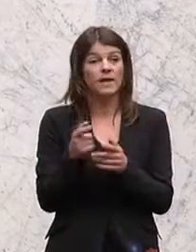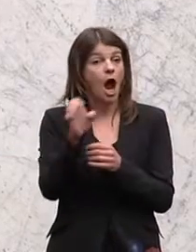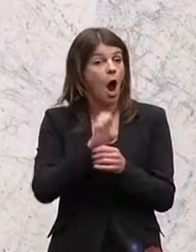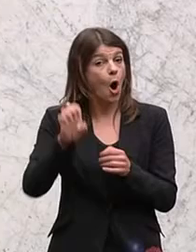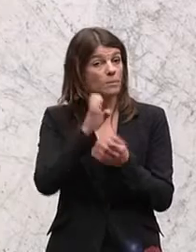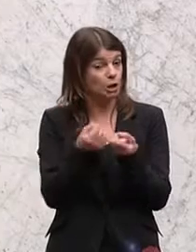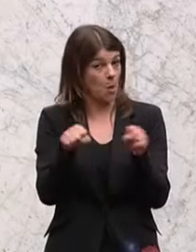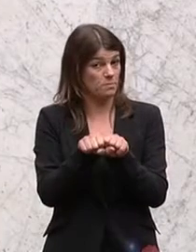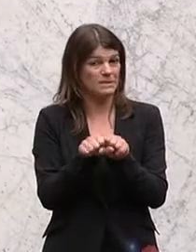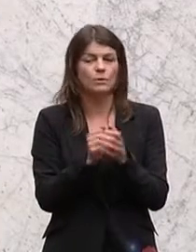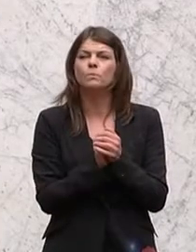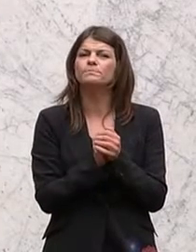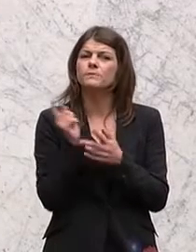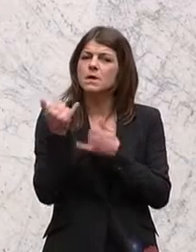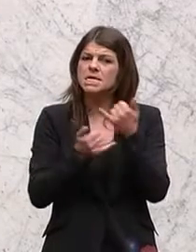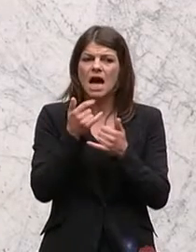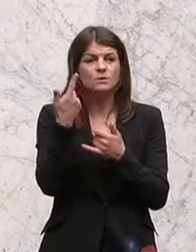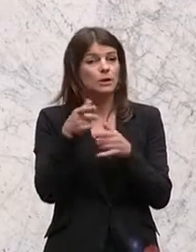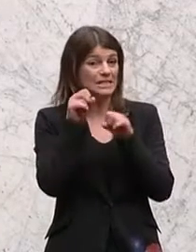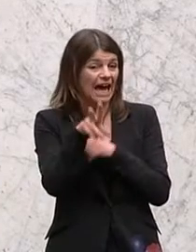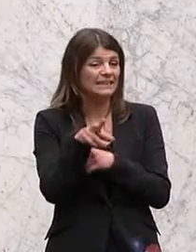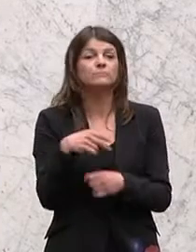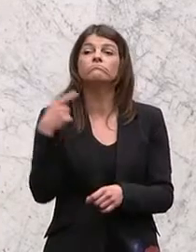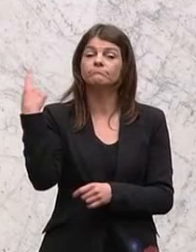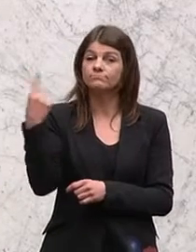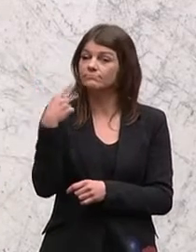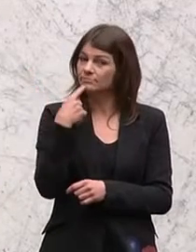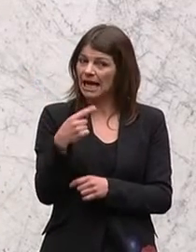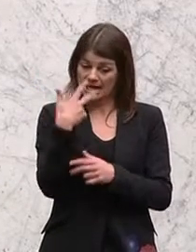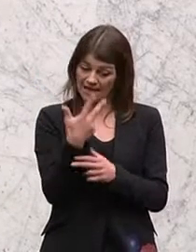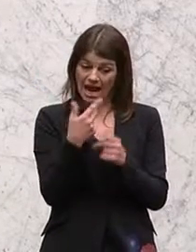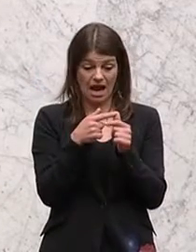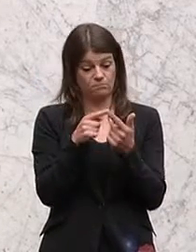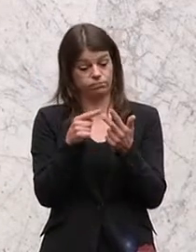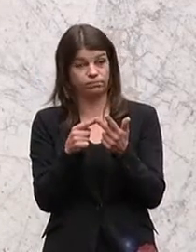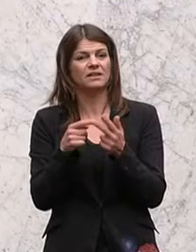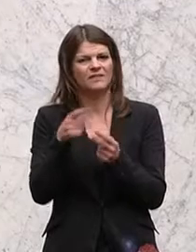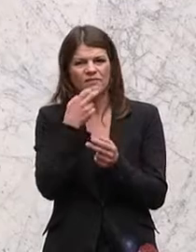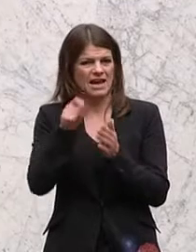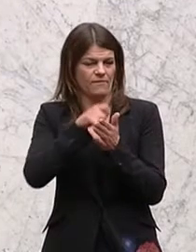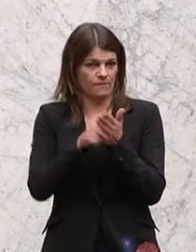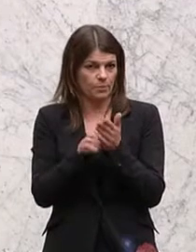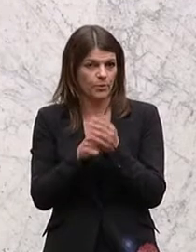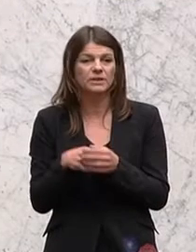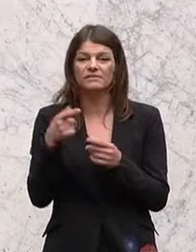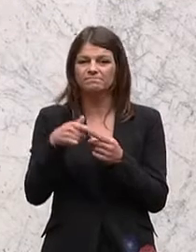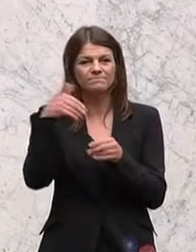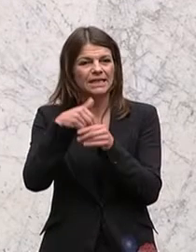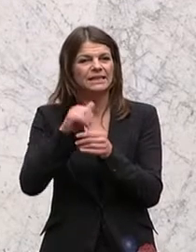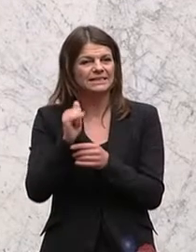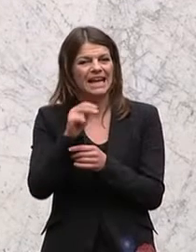Europäische Kommission im Jahr 2013 den Einsatz von drei Wirkstoffen, die zur Gruppe der Neonicotinoide gehören,